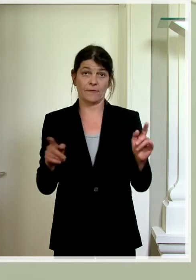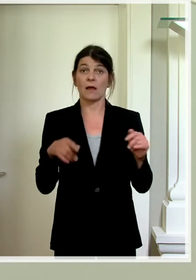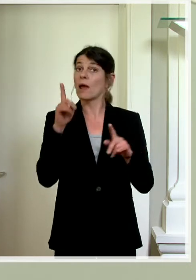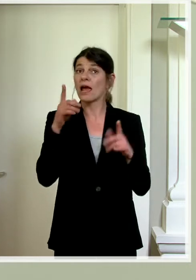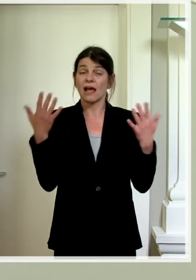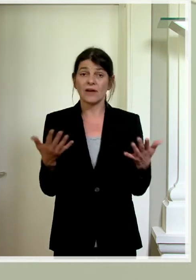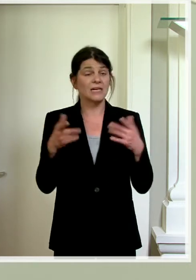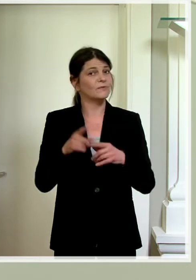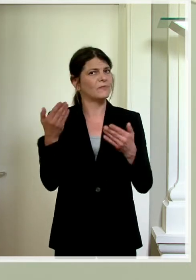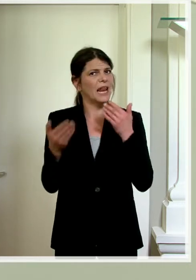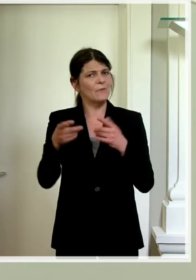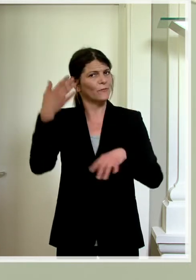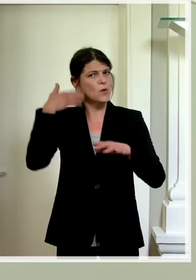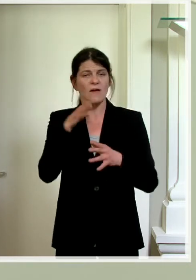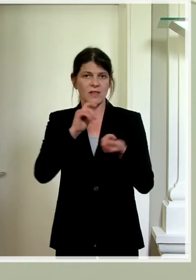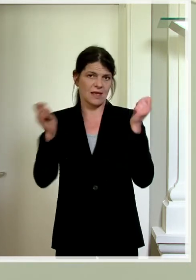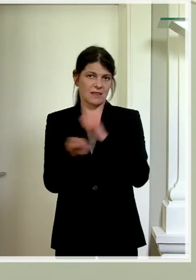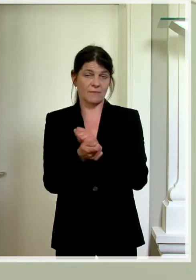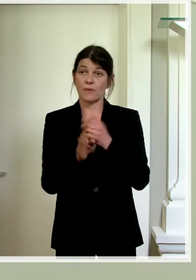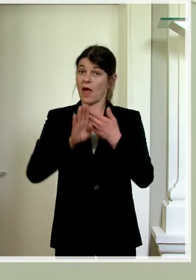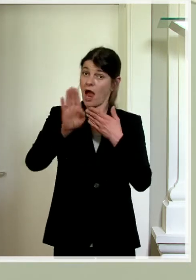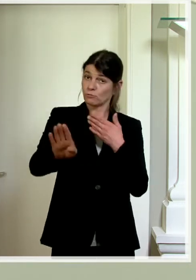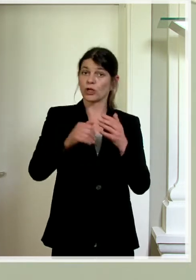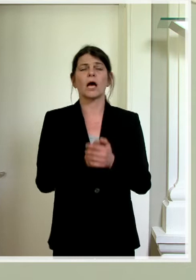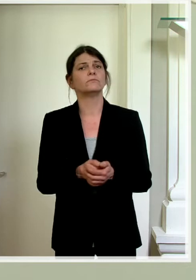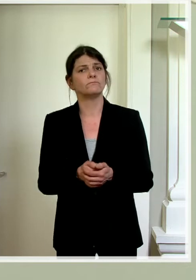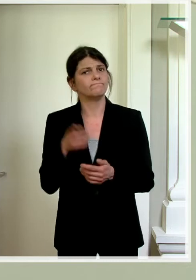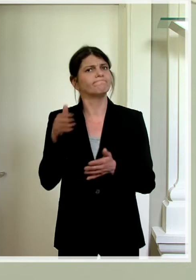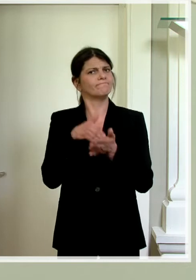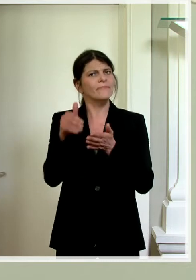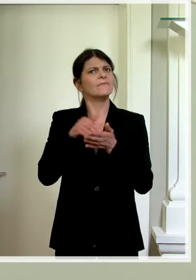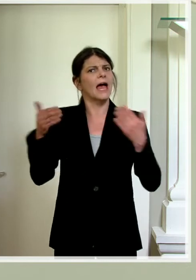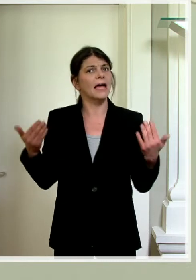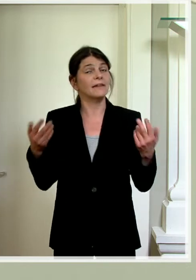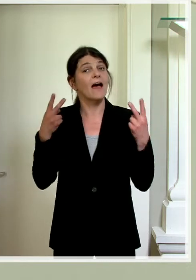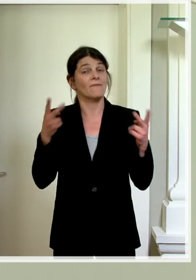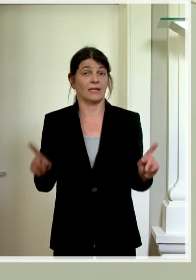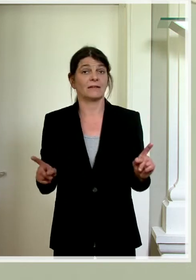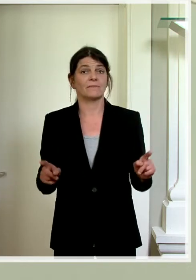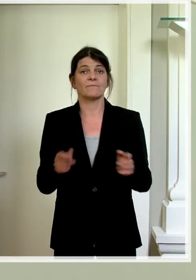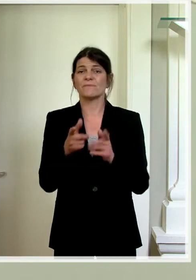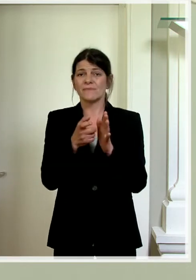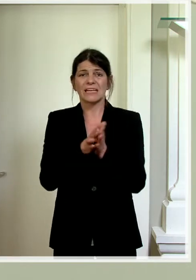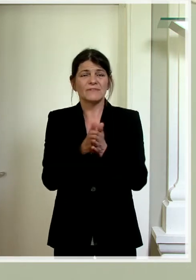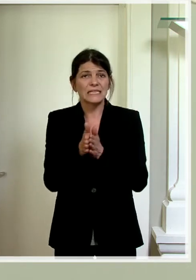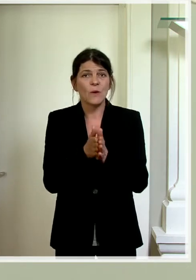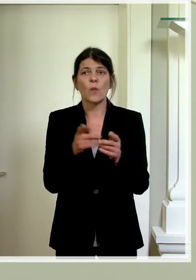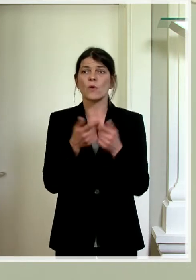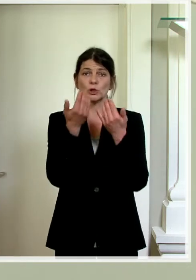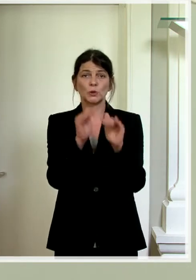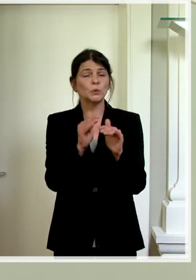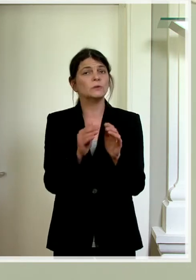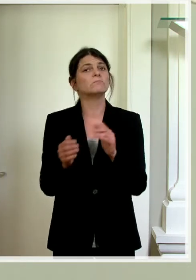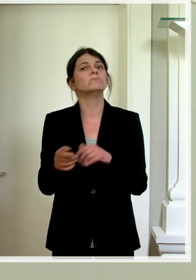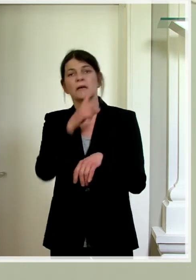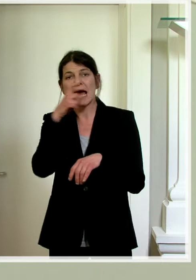jedoch im Vergleich zu früher ändern. Abstand halten ist weiterhin die Devise. Desinfektionsmittel und Schutzmasken, wo